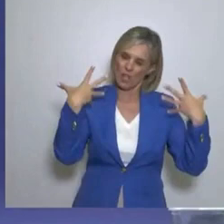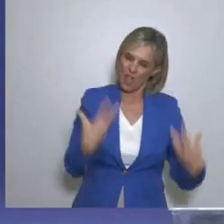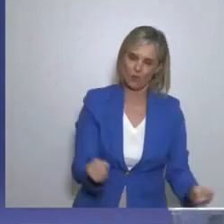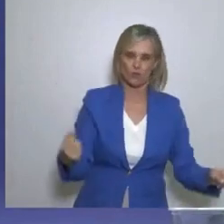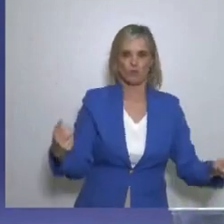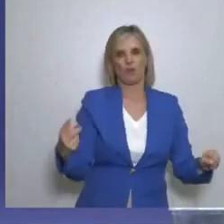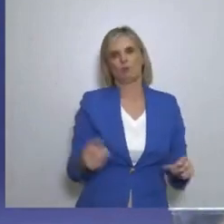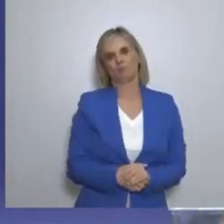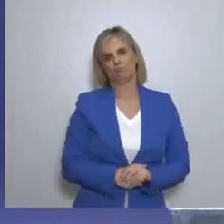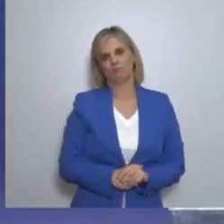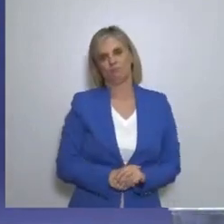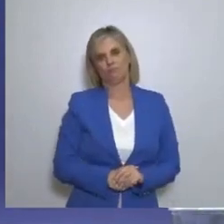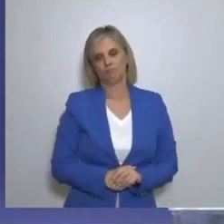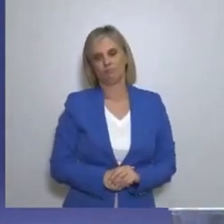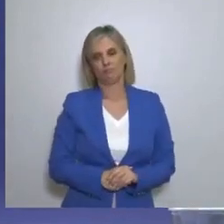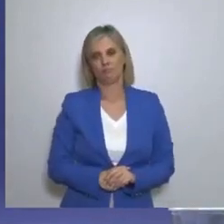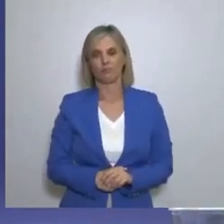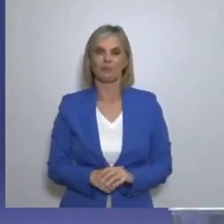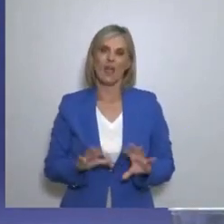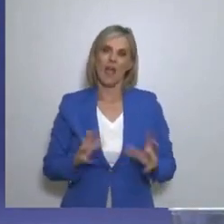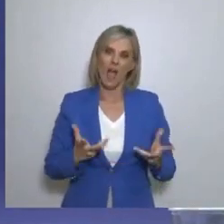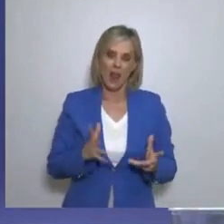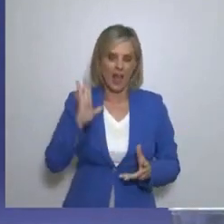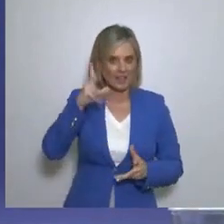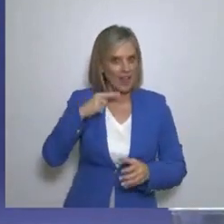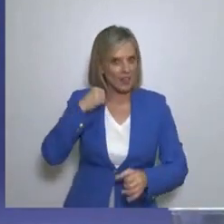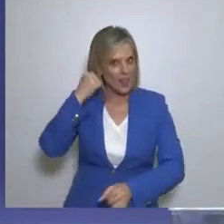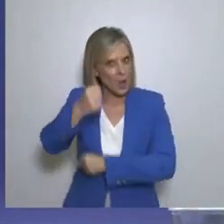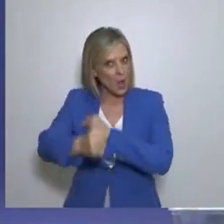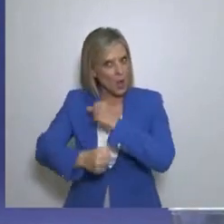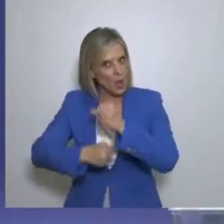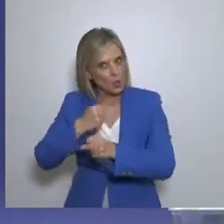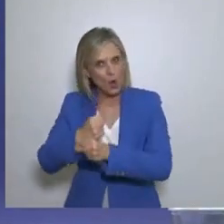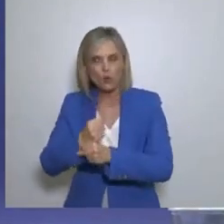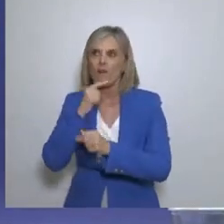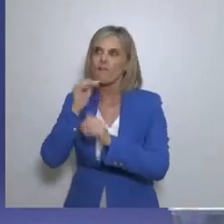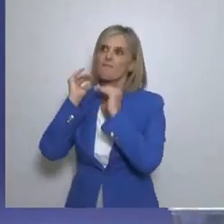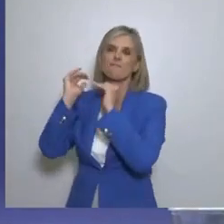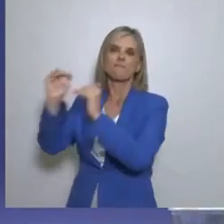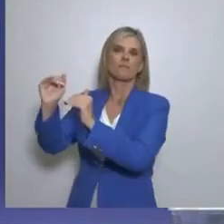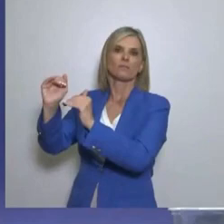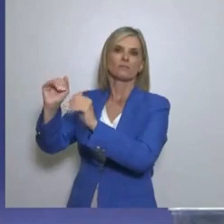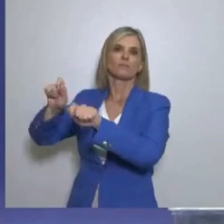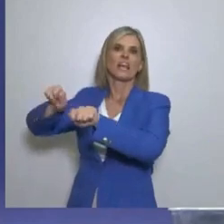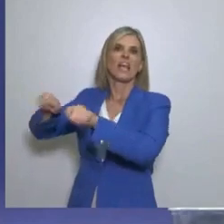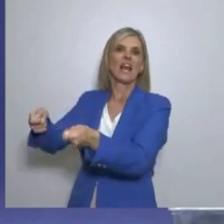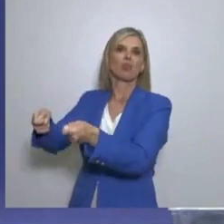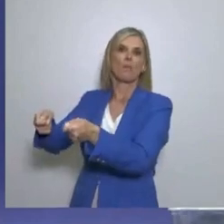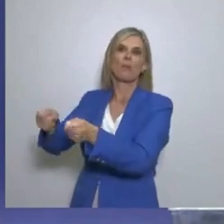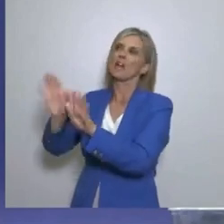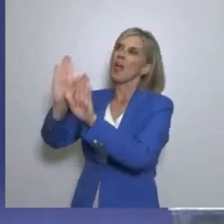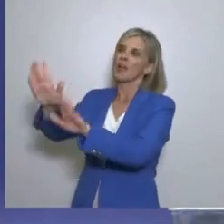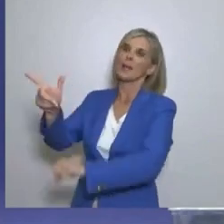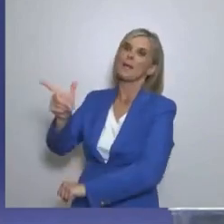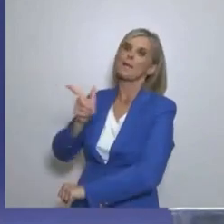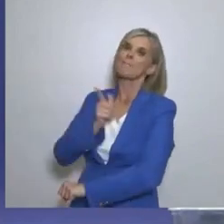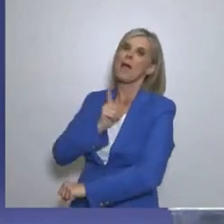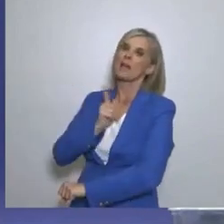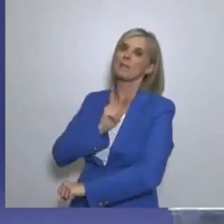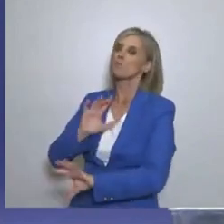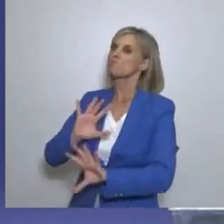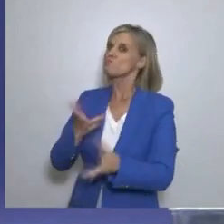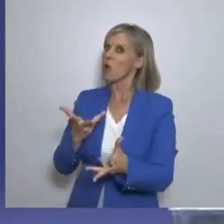συμφωνίας Πέραν του Μπρέντον Γούντς Όμως κάθε χρόνο Είναι εκεί σφραγισμένοι Και περιμένουν καρτερικά Πότε θα υπάρξει μια